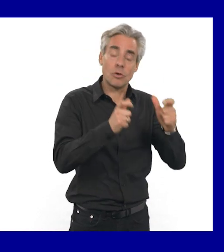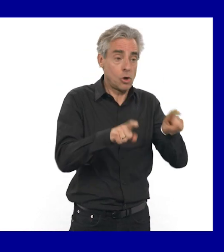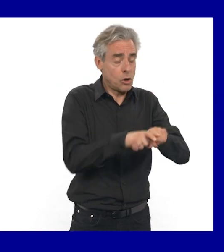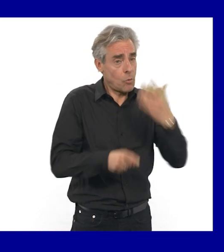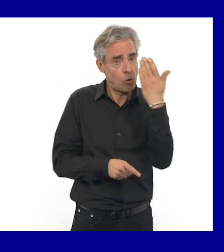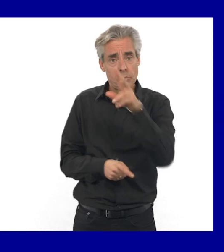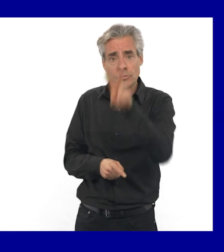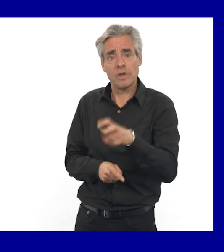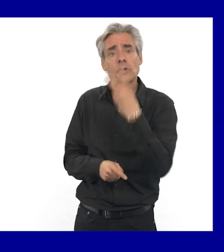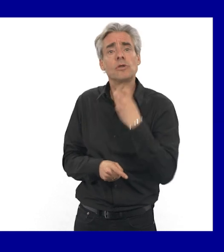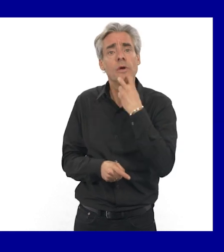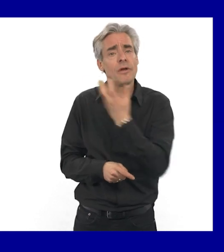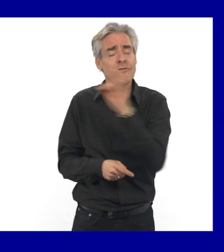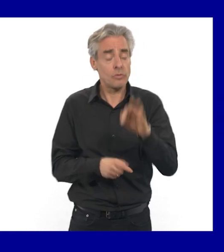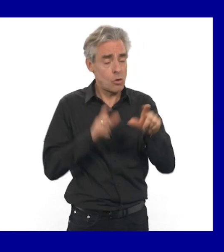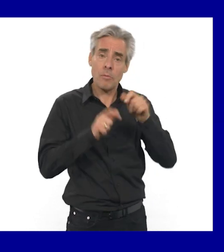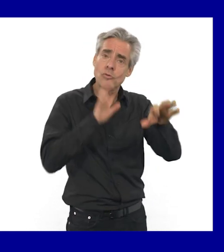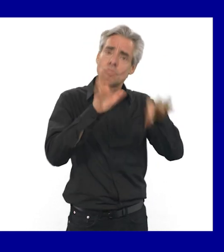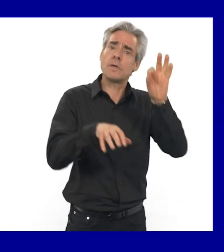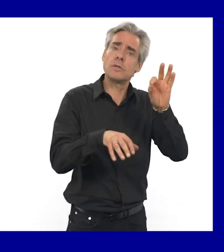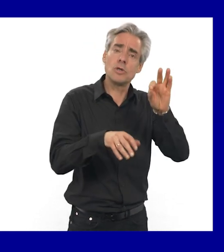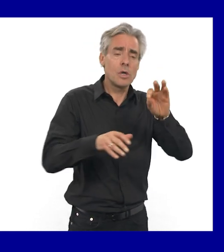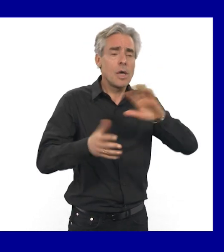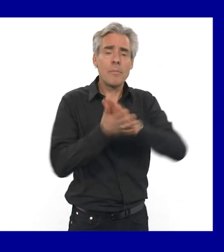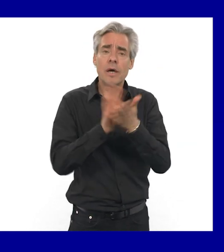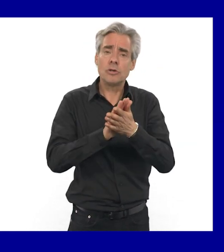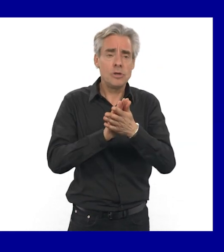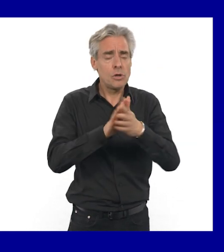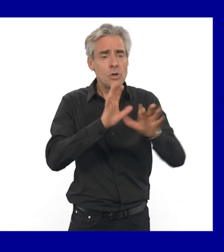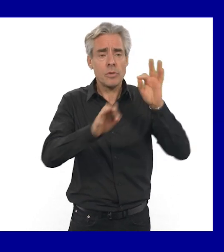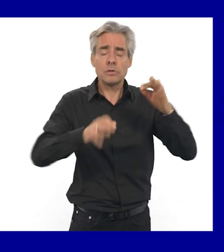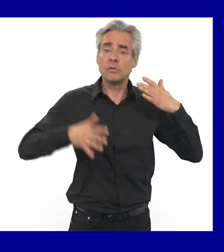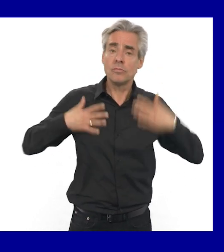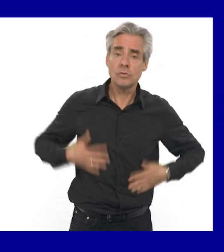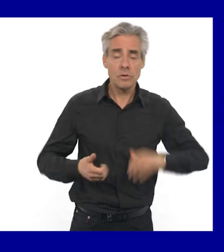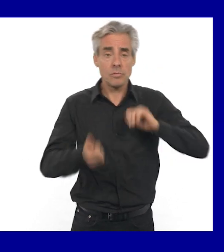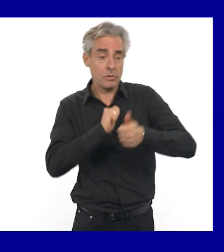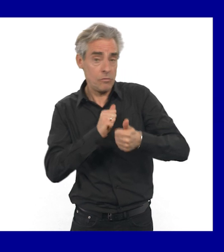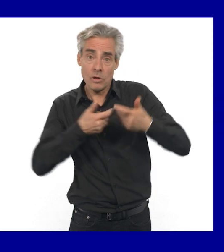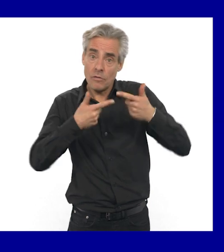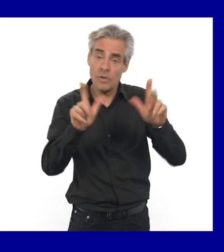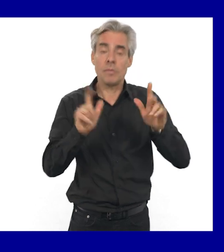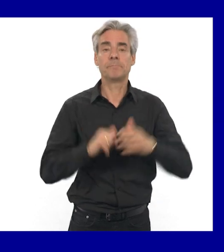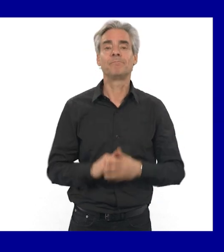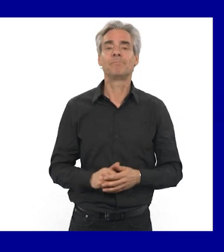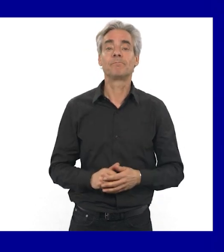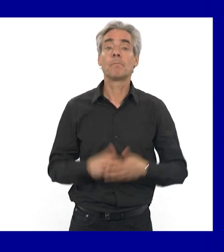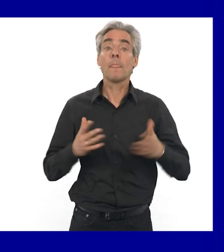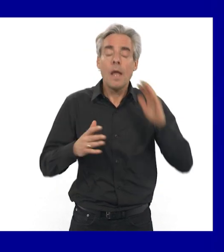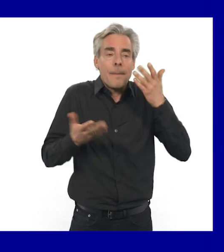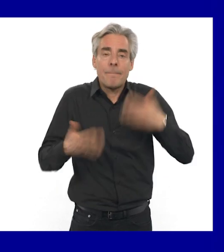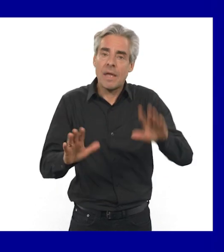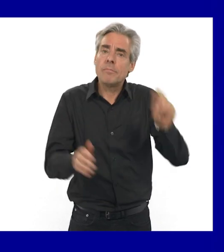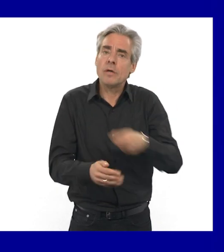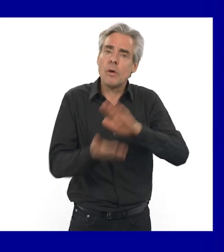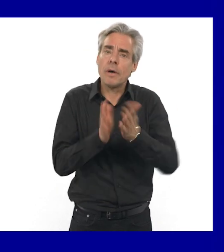comme n'importe quel citoyen, de choisir et de pratiquer l'activité physique ou sportive de leur choix. Pour